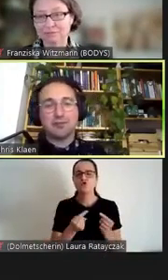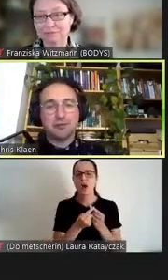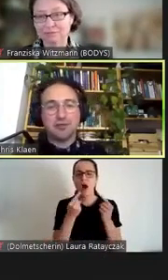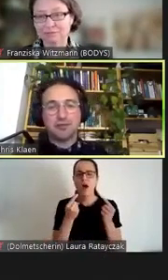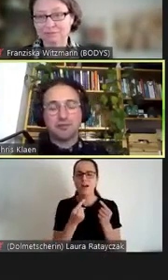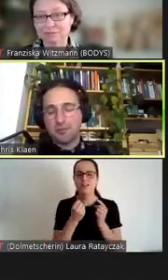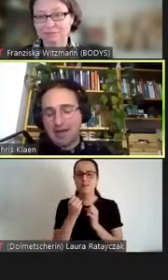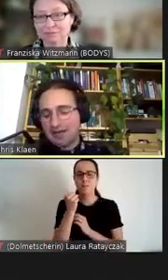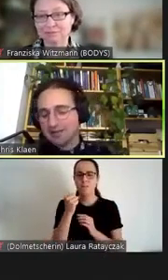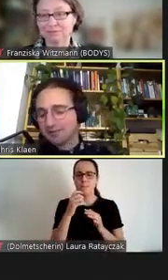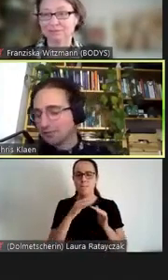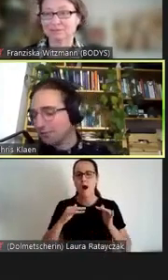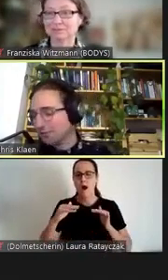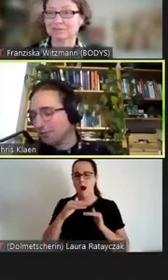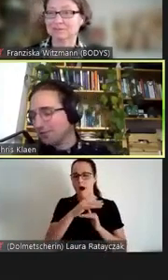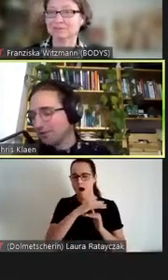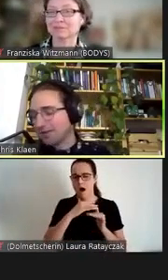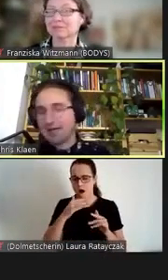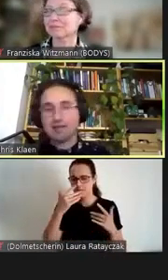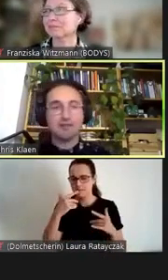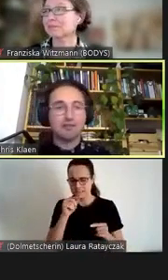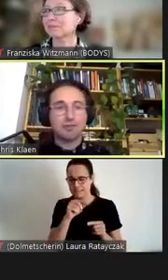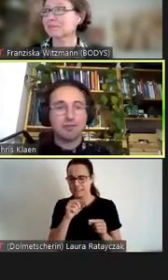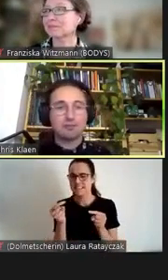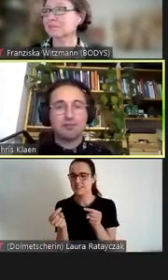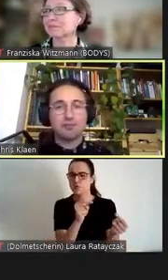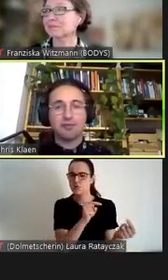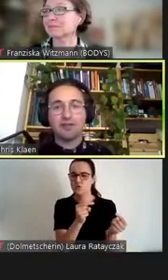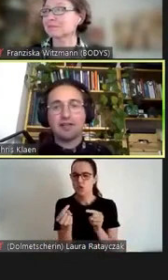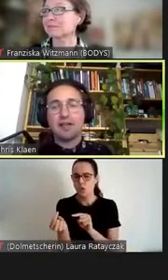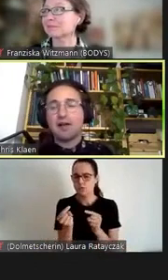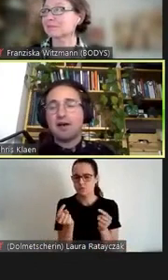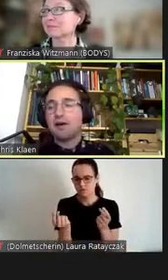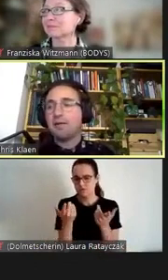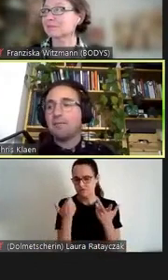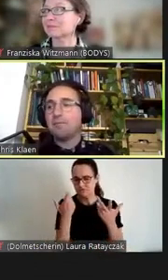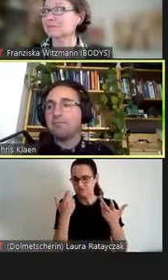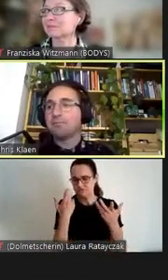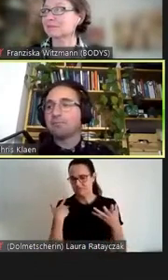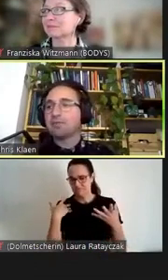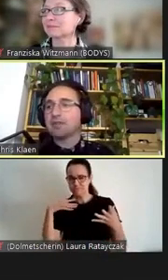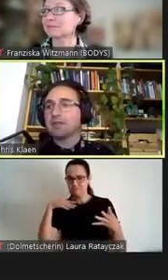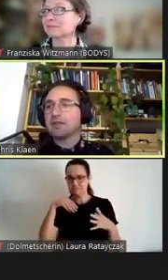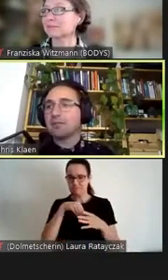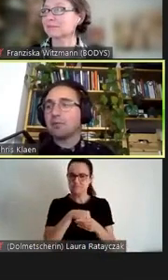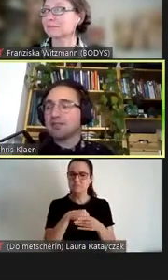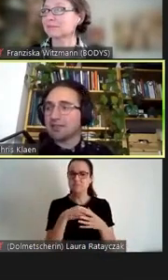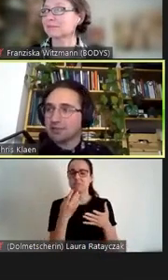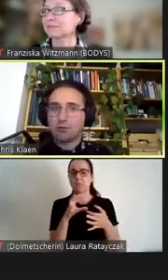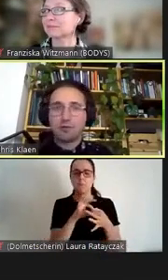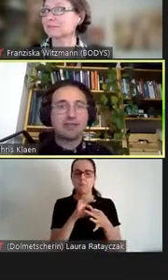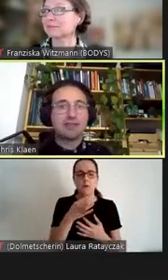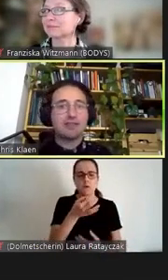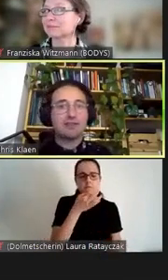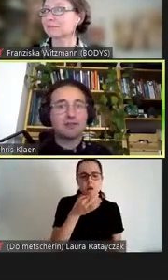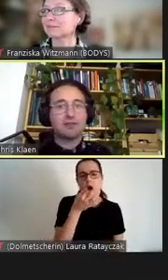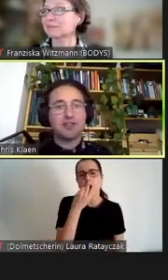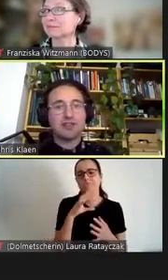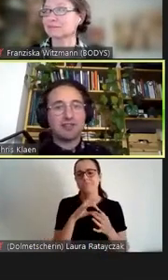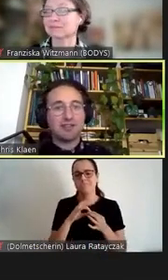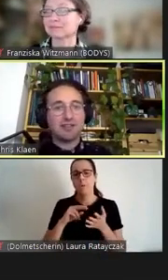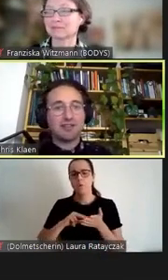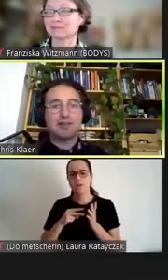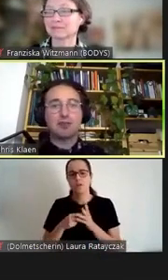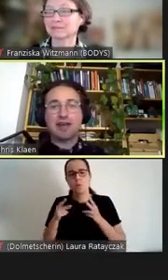Diskussionsformat, wo es um Fragen zum Beispiel von Political Correctness